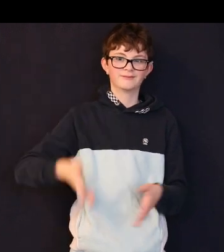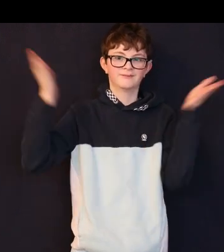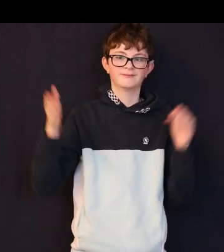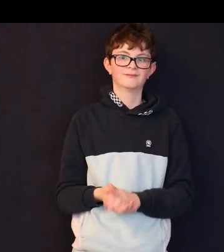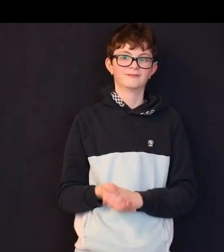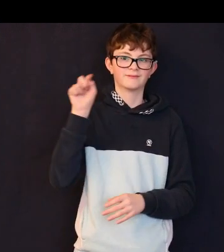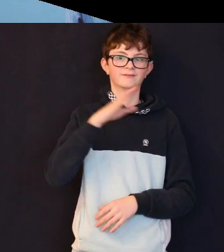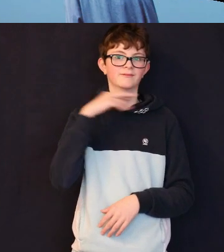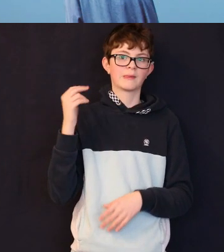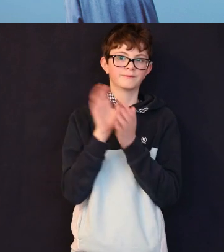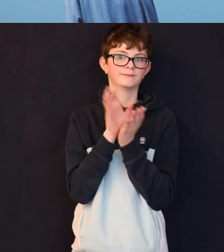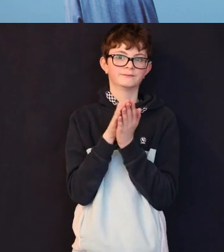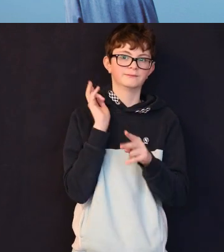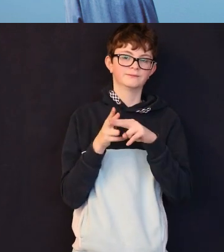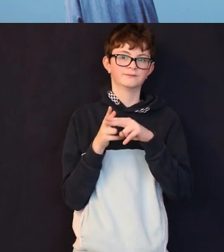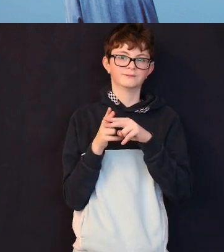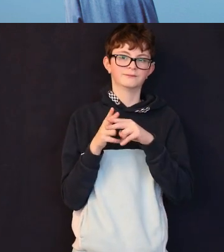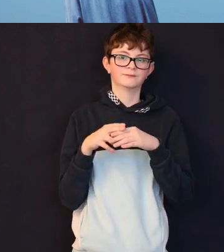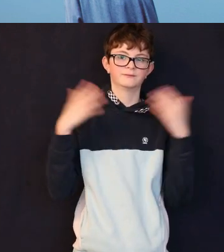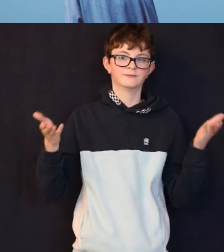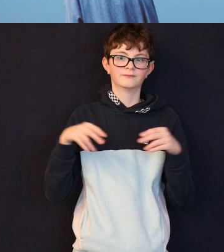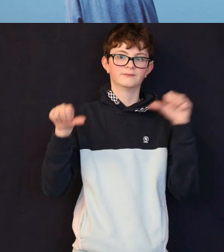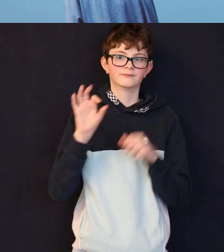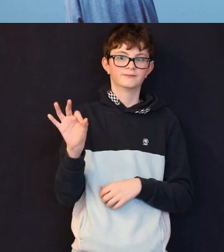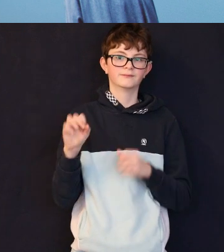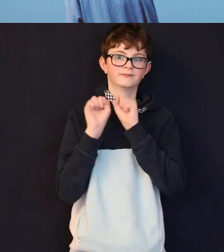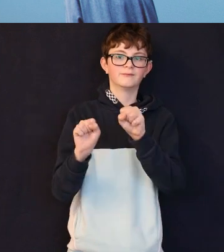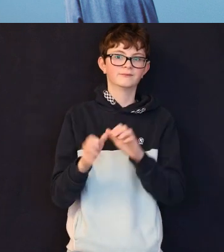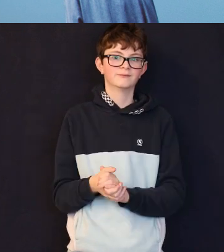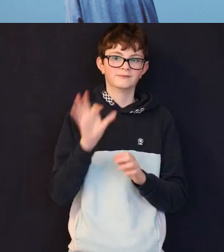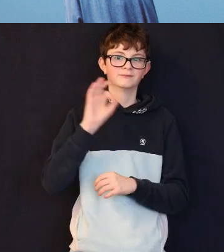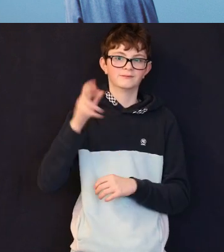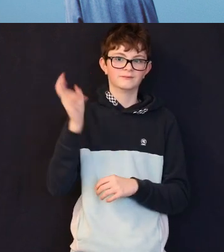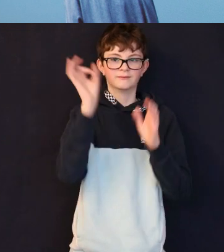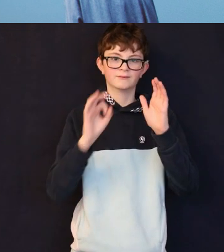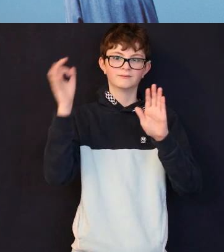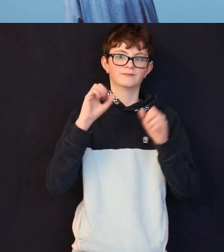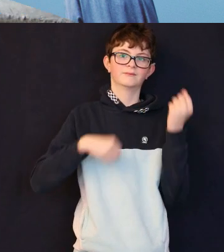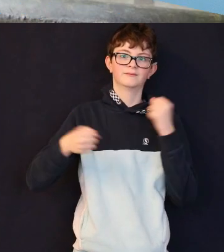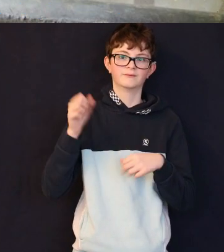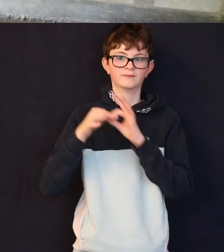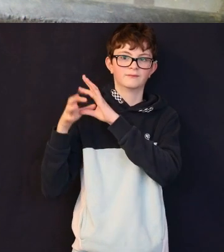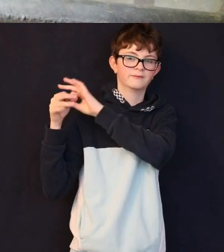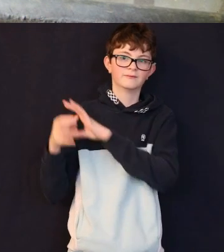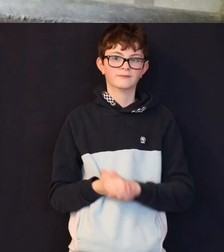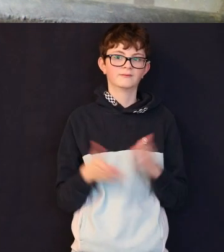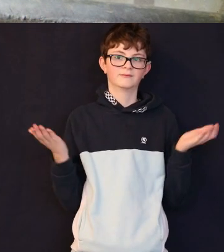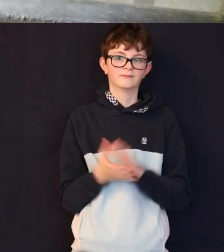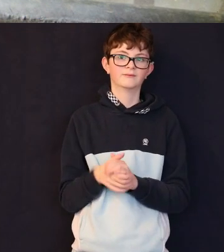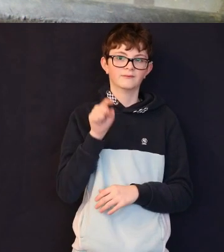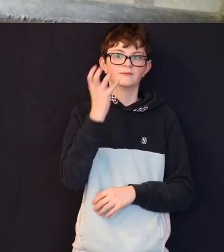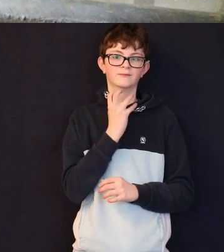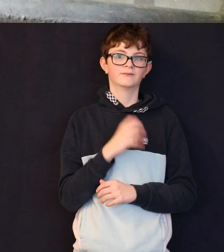erfahren Sie heute im Magd-Hunkeller-Museum, dem ehemaligen Bierkeller des Heigerlocher Schwanwirt, der damals zum